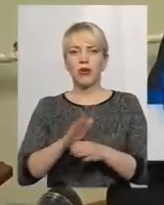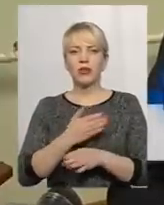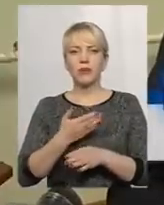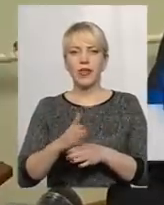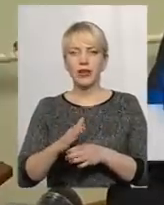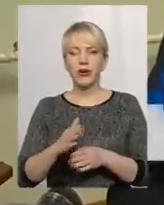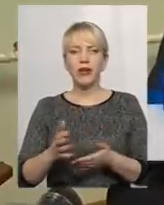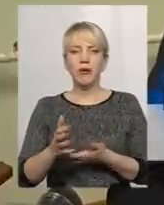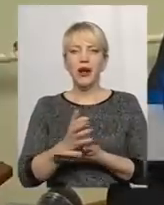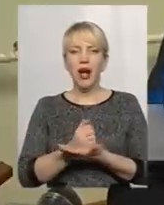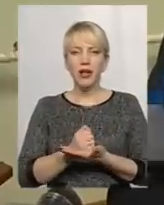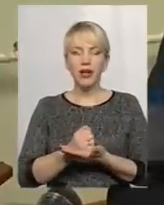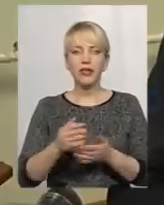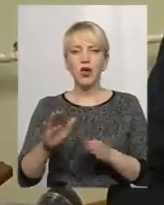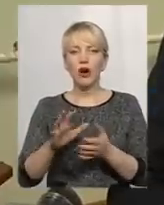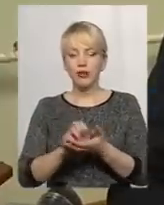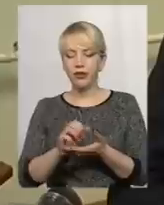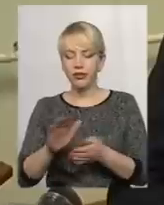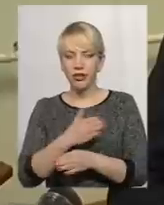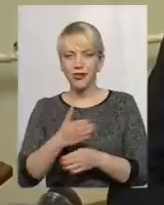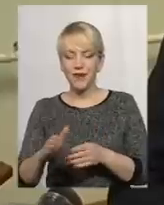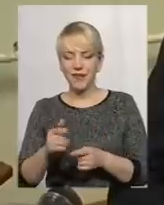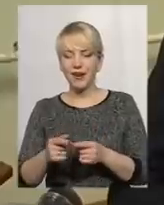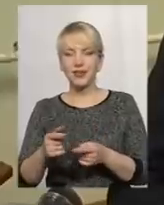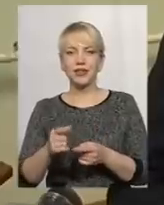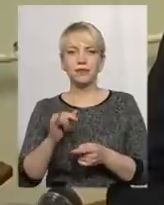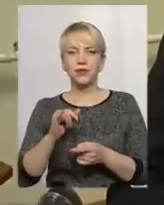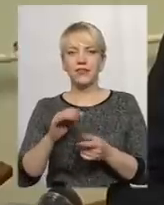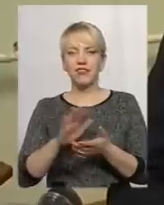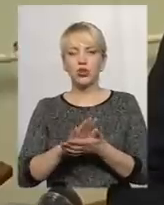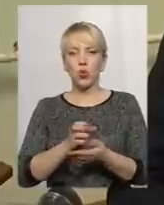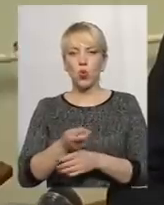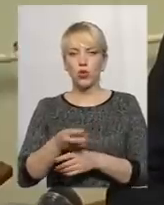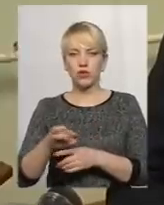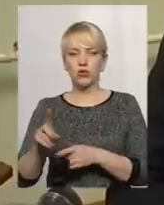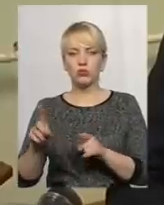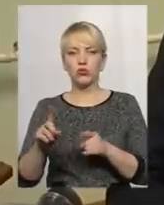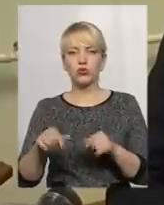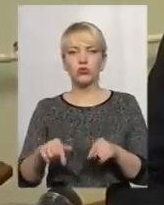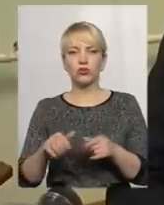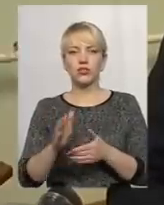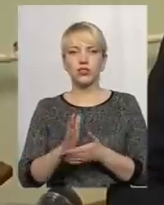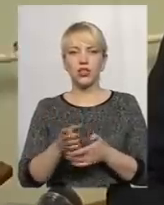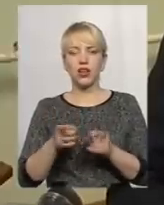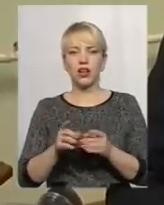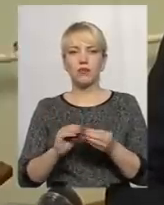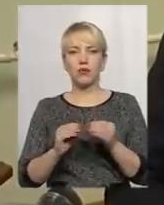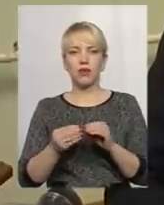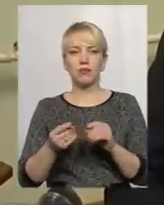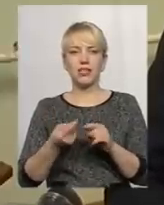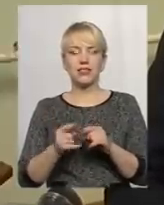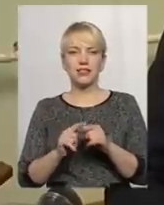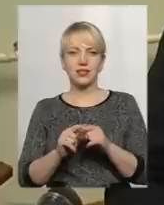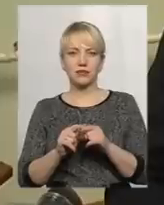збирання, всортування самих твердих повітових відходів, тому що тут є дійсно реальна проблема з цим.